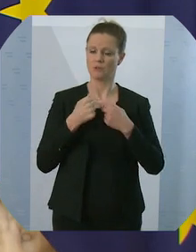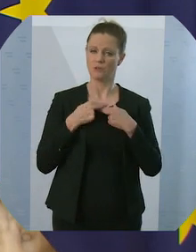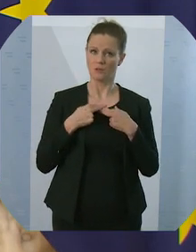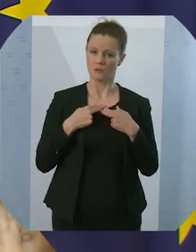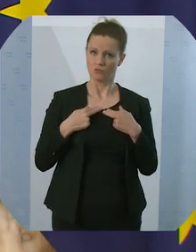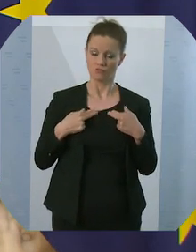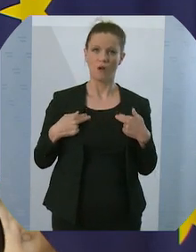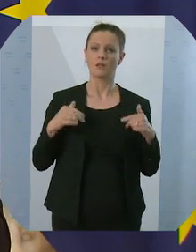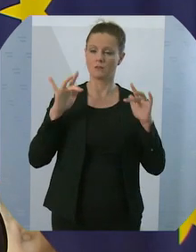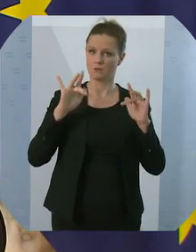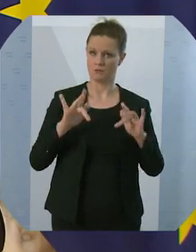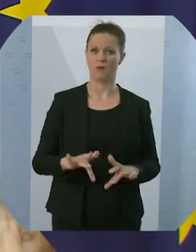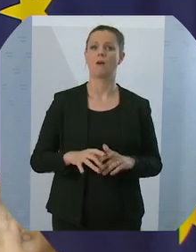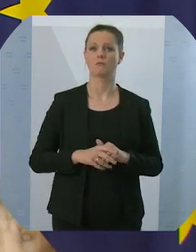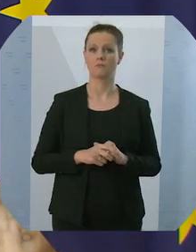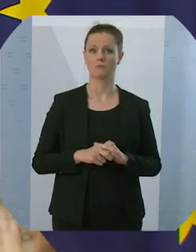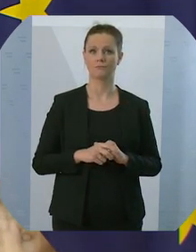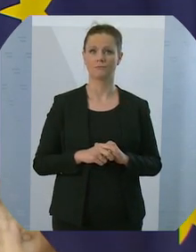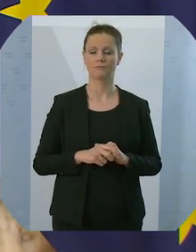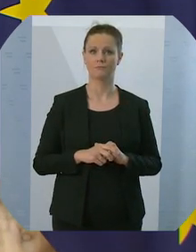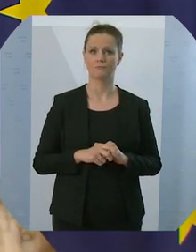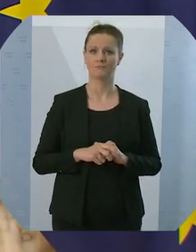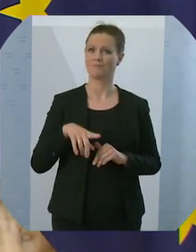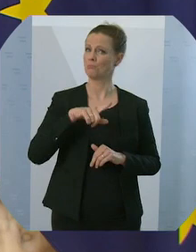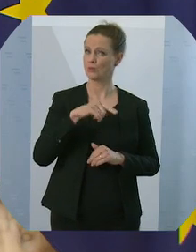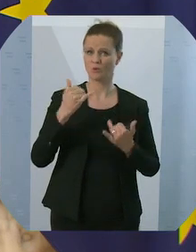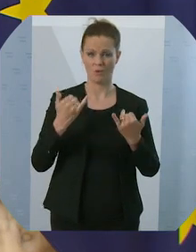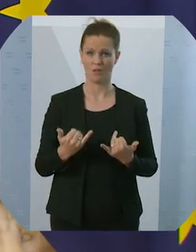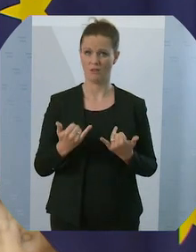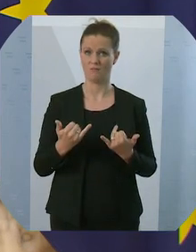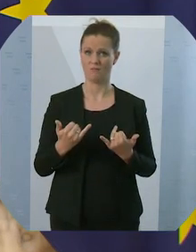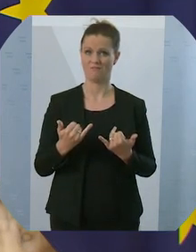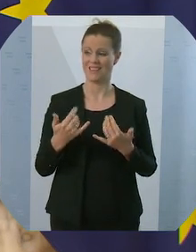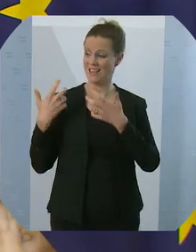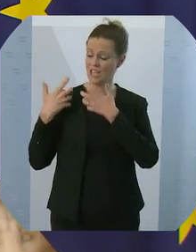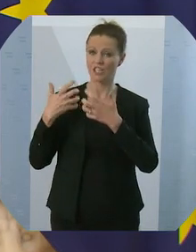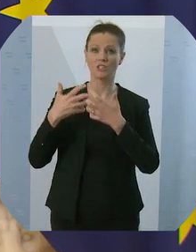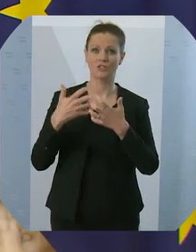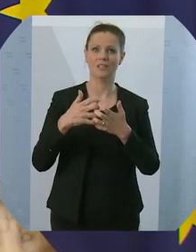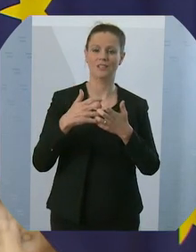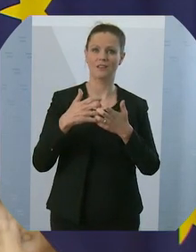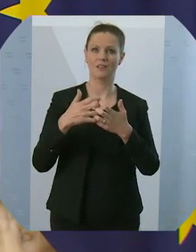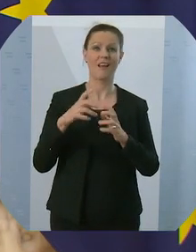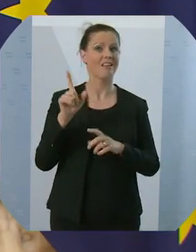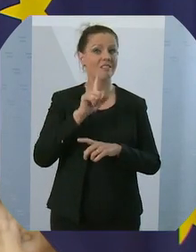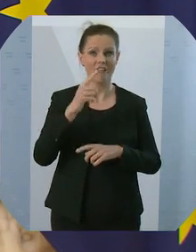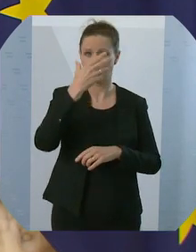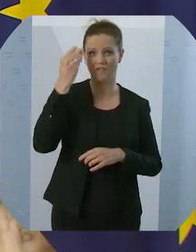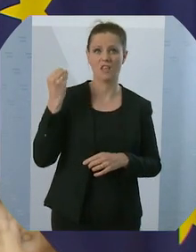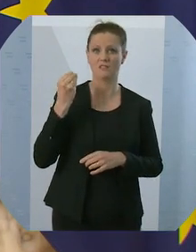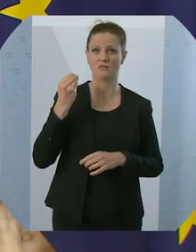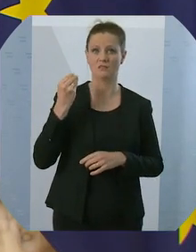und tiefe Gräben hinterlassen. Und diese Geschichte kann und darf nicht vergessen werden.